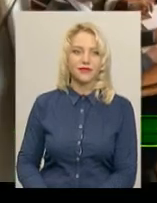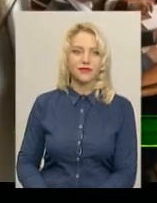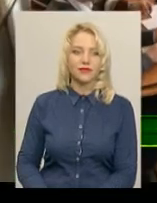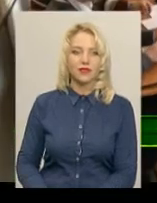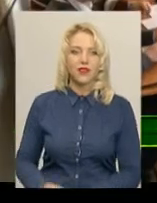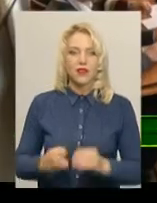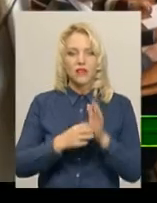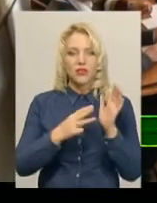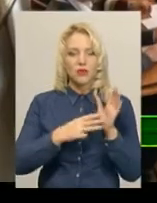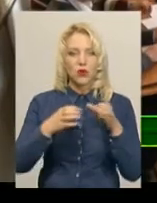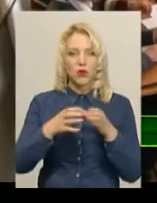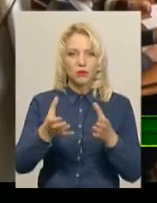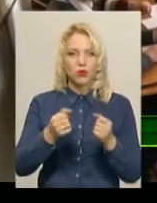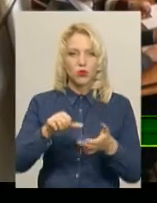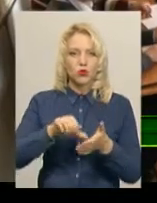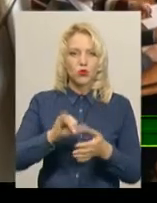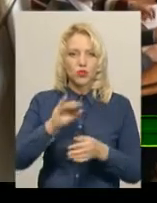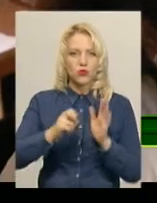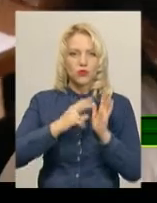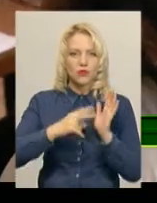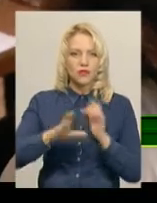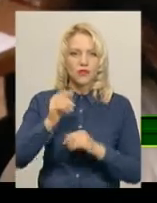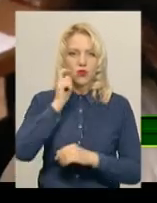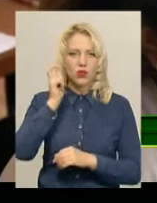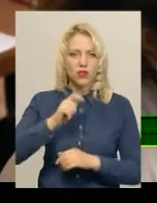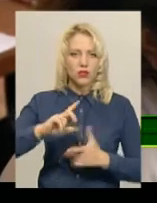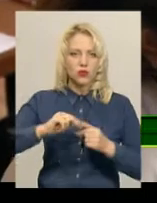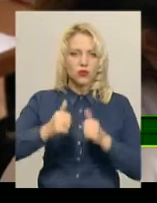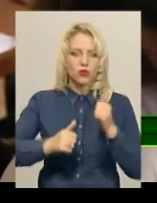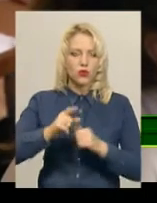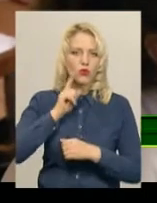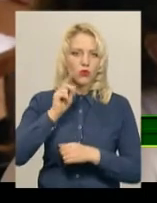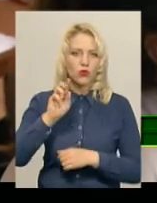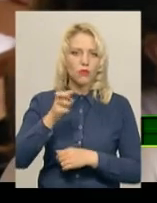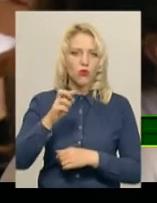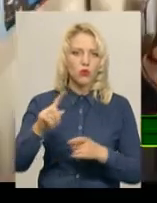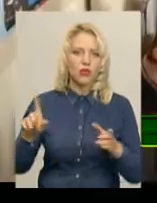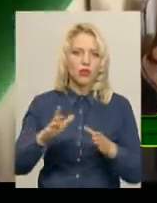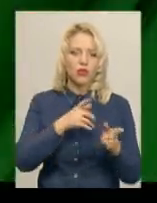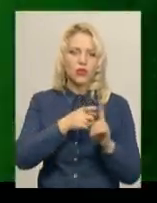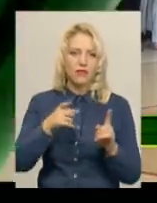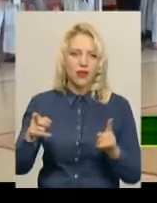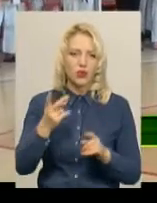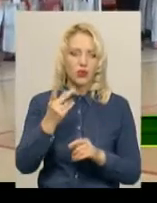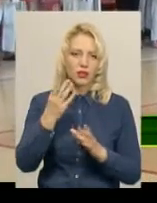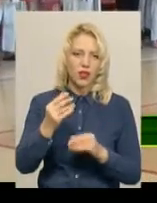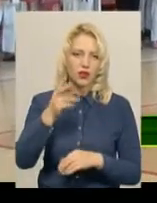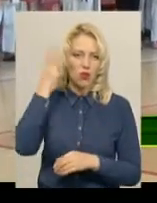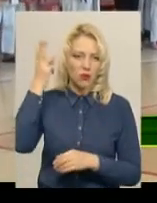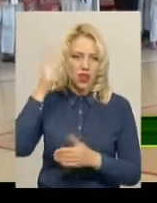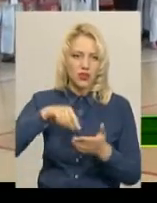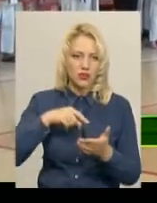18 команд беруть участь у 17-му всеукраїнському турнірі юних біологів, що другий день триває у Хмельницькому. 15